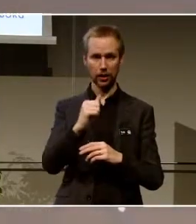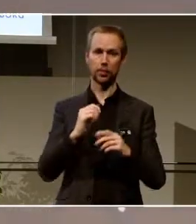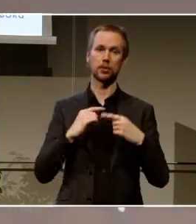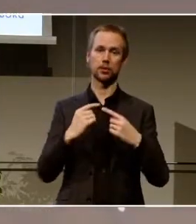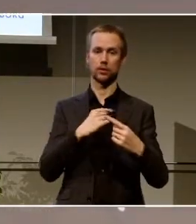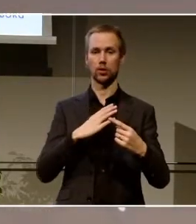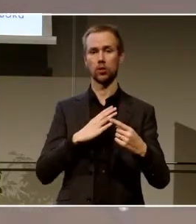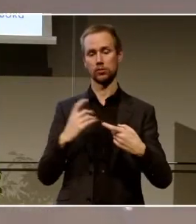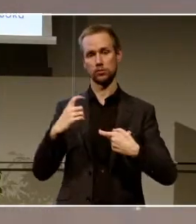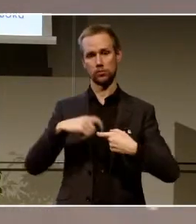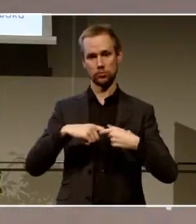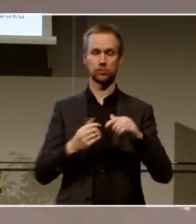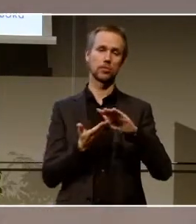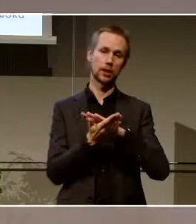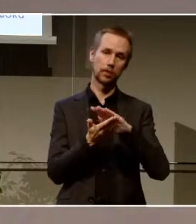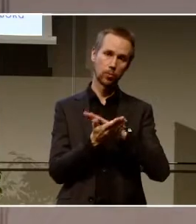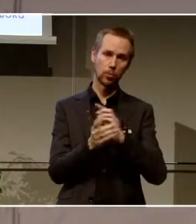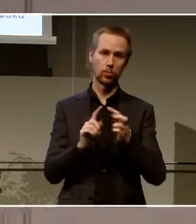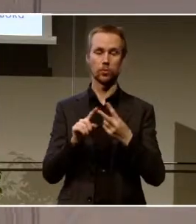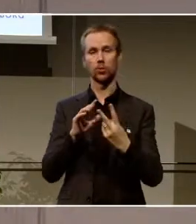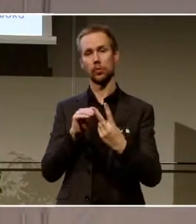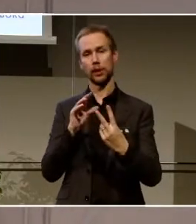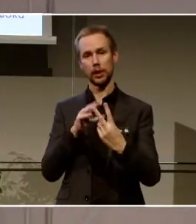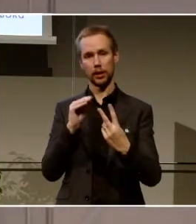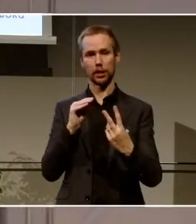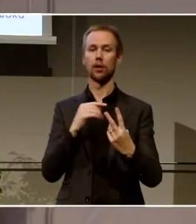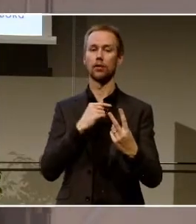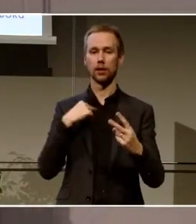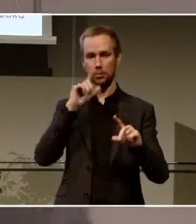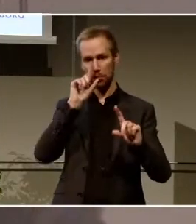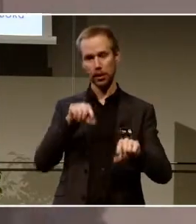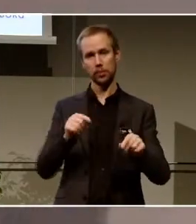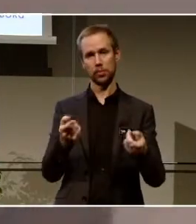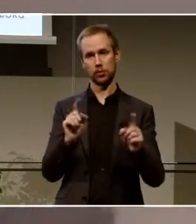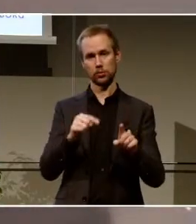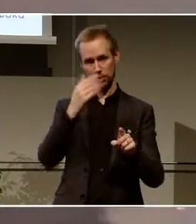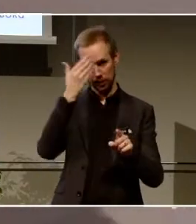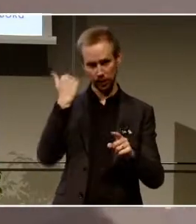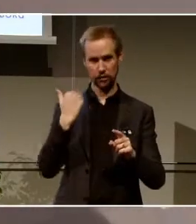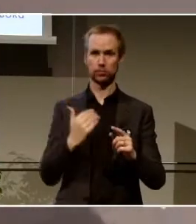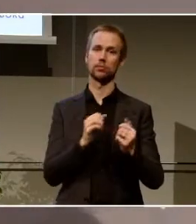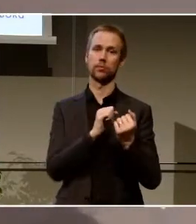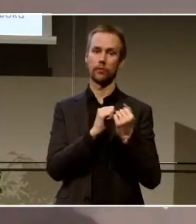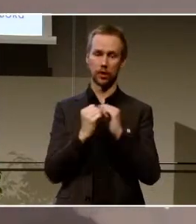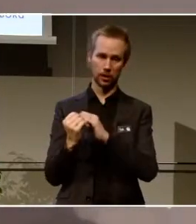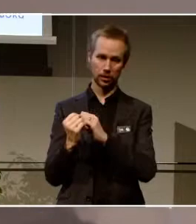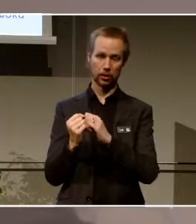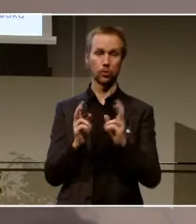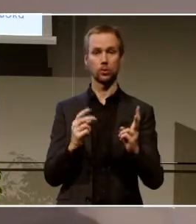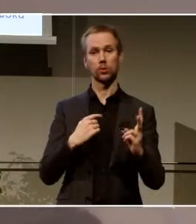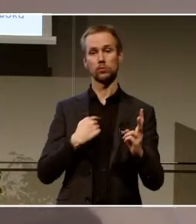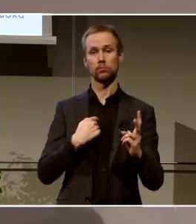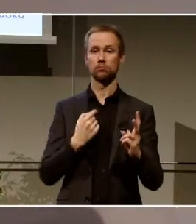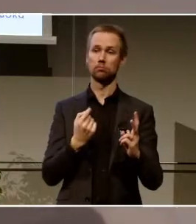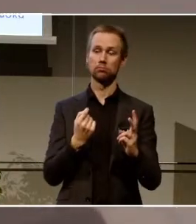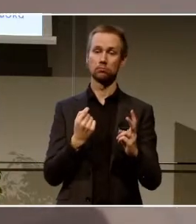utskrifter och kopiering till exempel. Så där kan vi direkt se att det här kan vi förbättra och göra bättre. Sen blev vi kanske lite förvånade